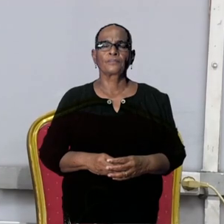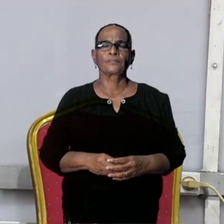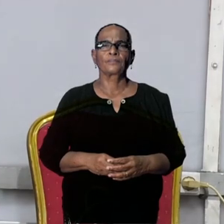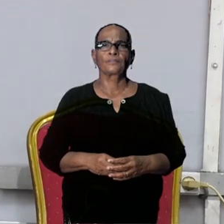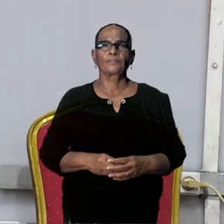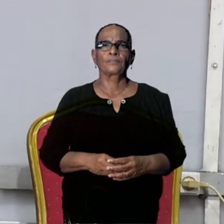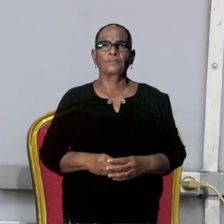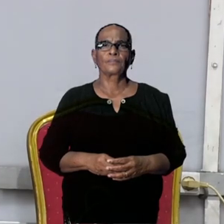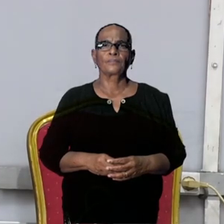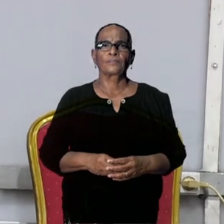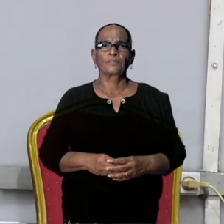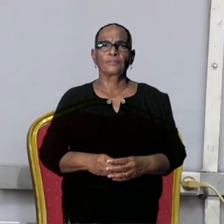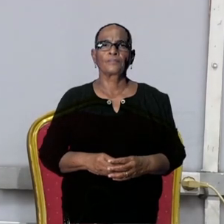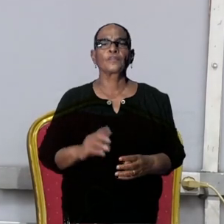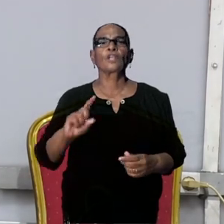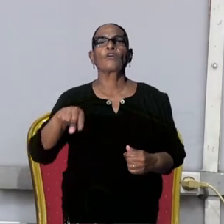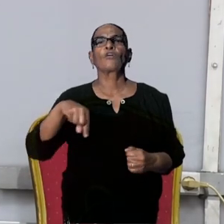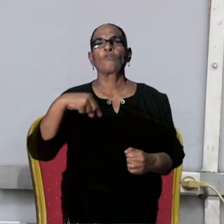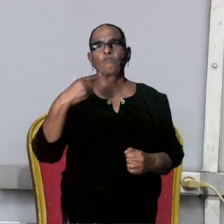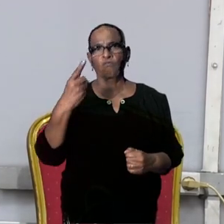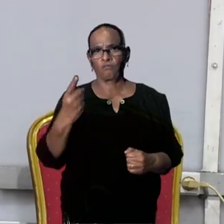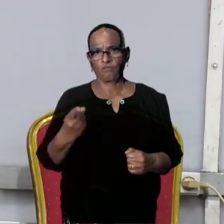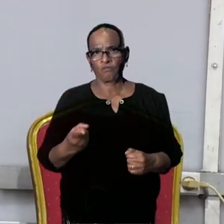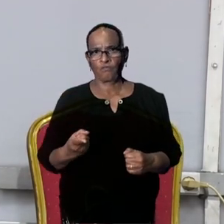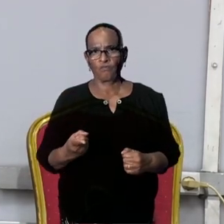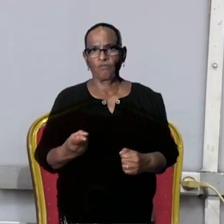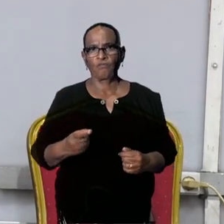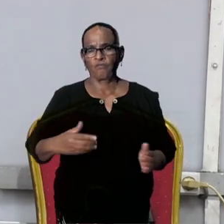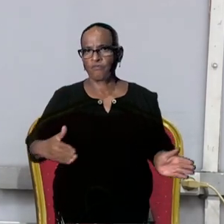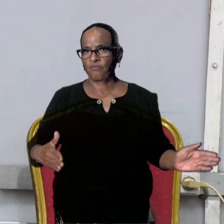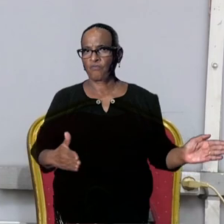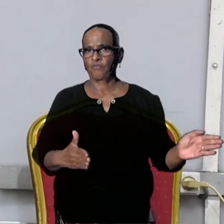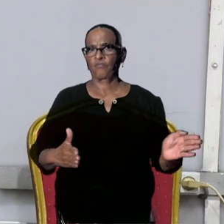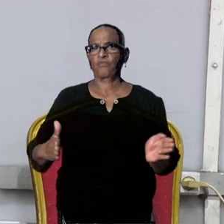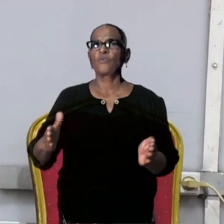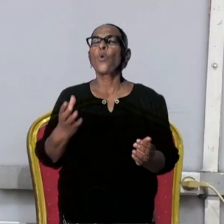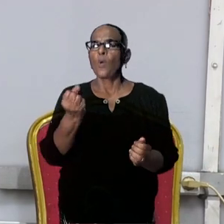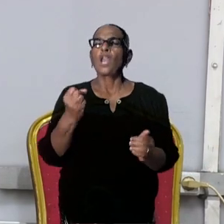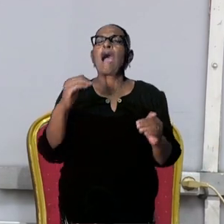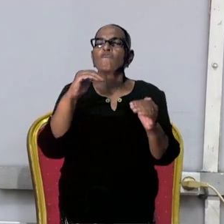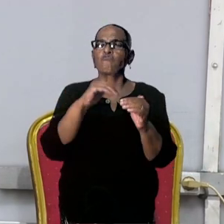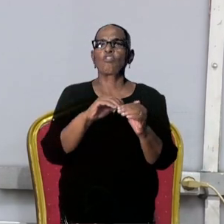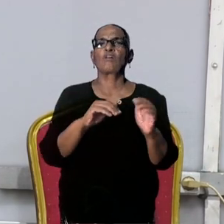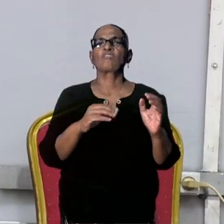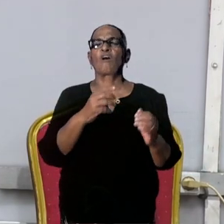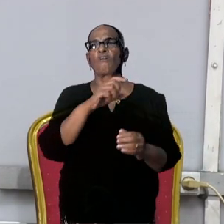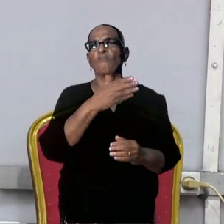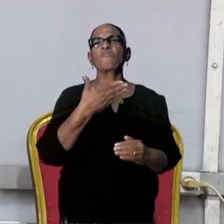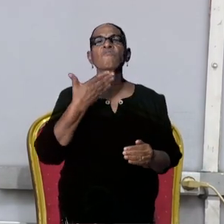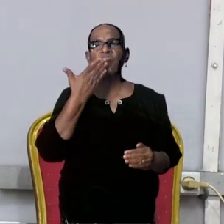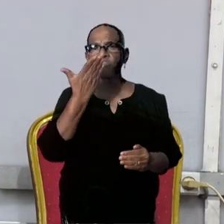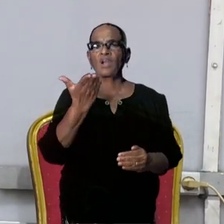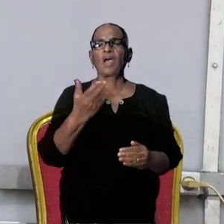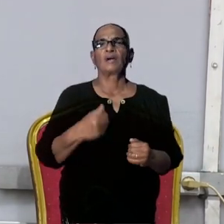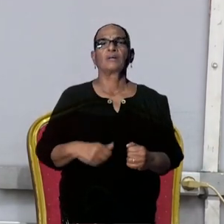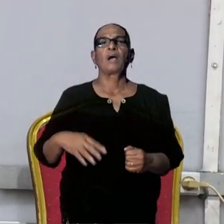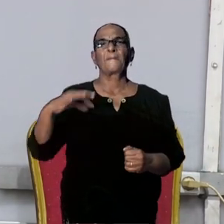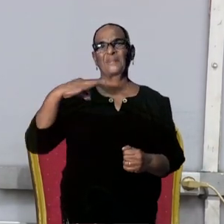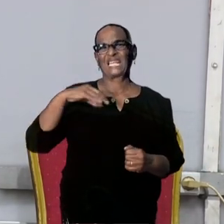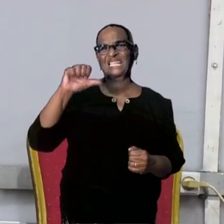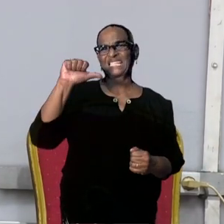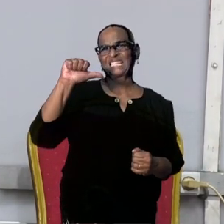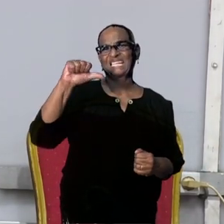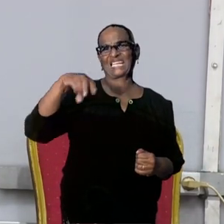In het vervallen over de kwestie van de grenzen heb ik ook een aanvullende vraag. Minister Amoxie, we